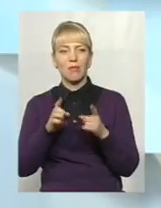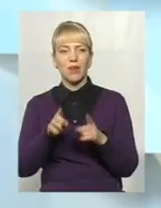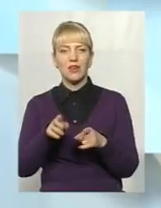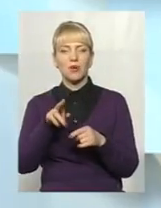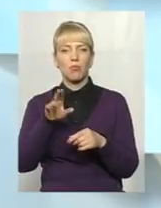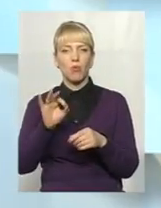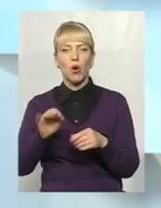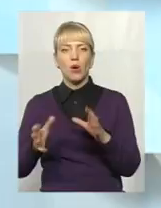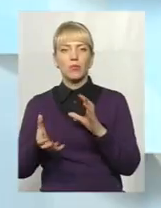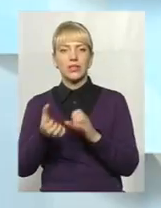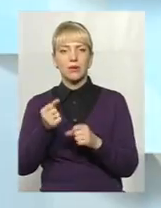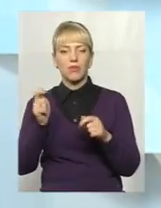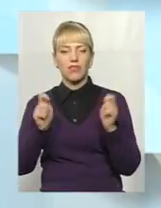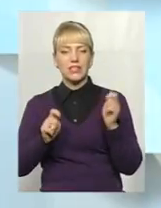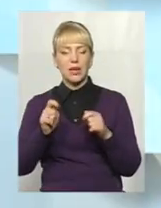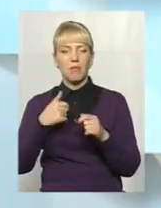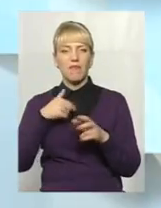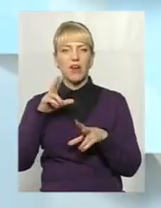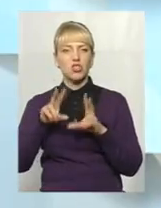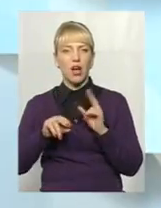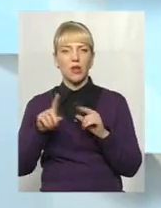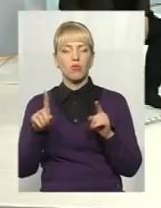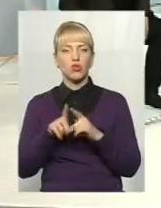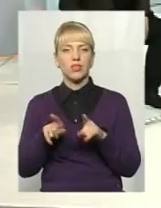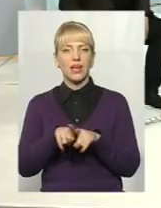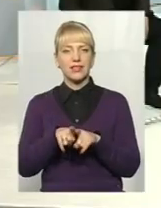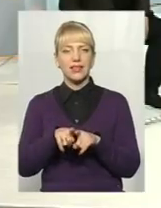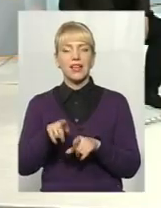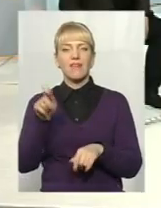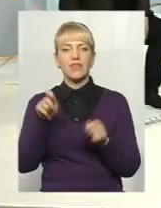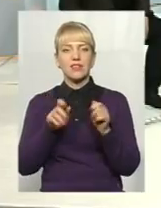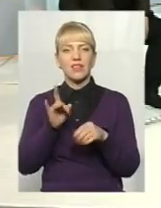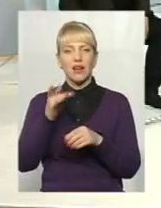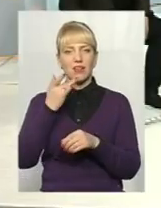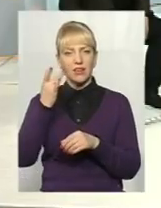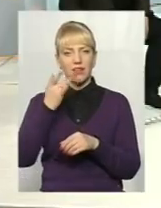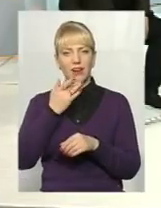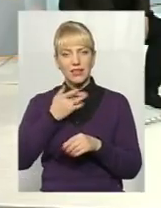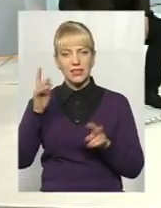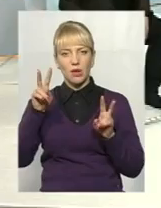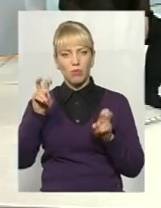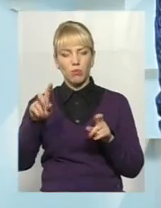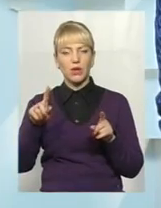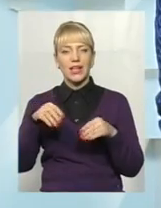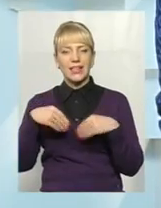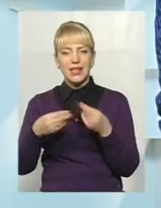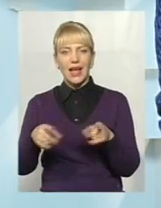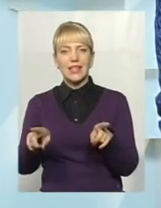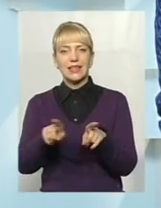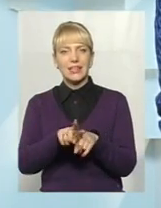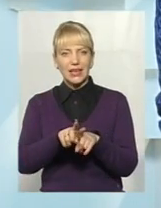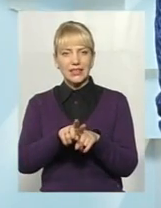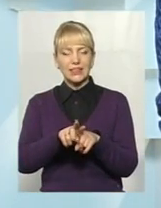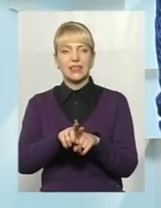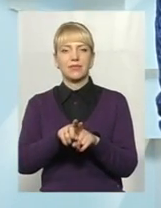вважаємо, що саме такі фестивалі, як Республіка, дали зрушення в свідомості готельєрів і рестораторів, бо